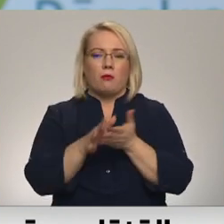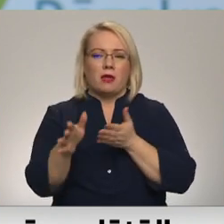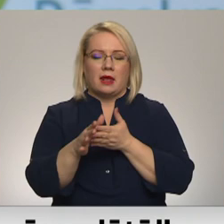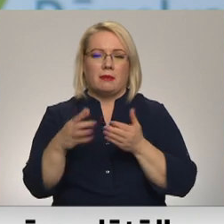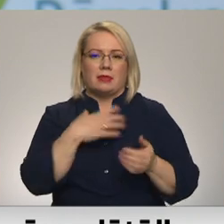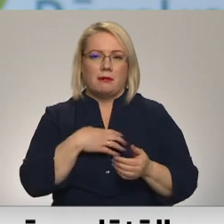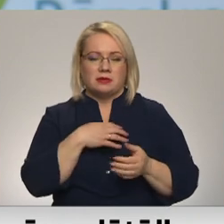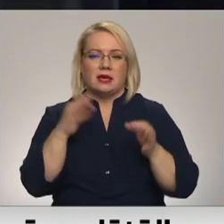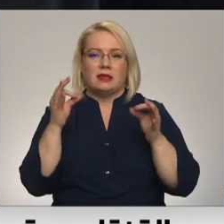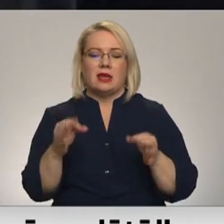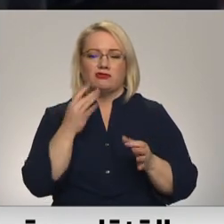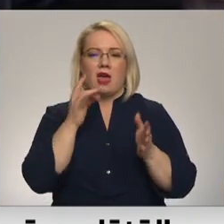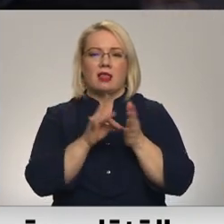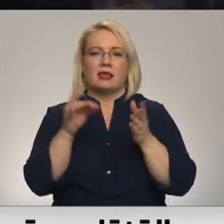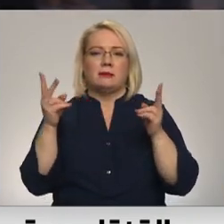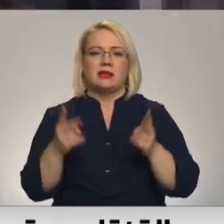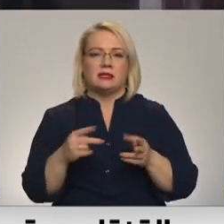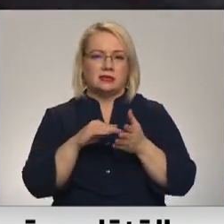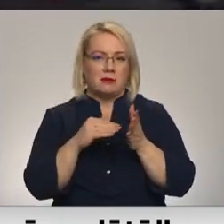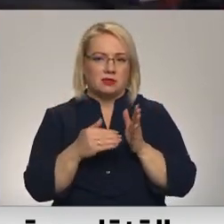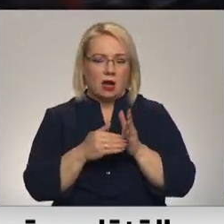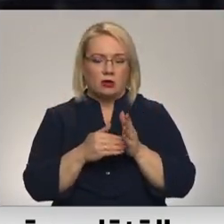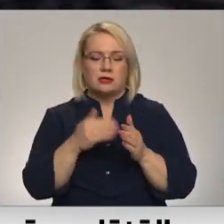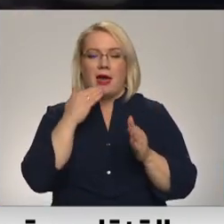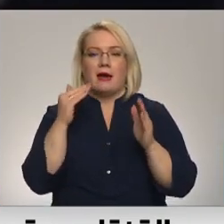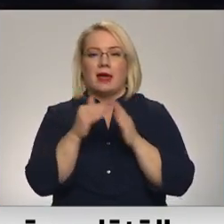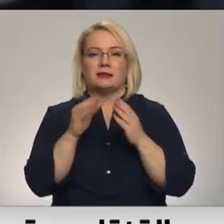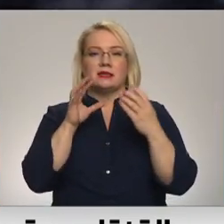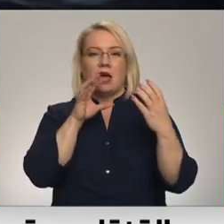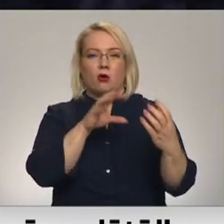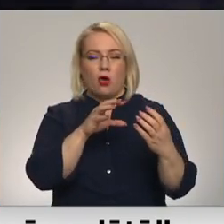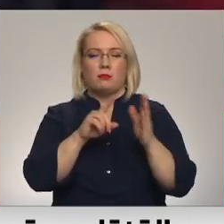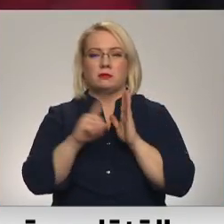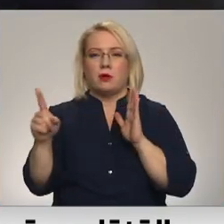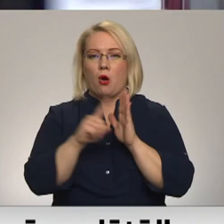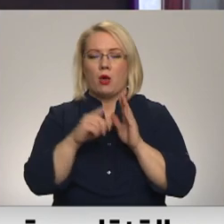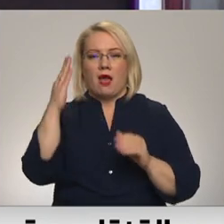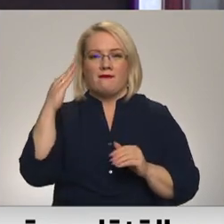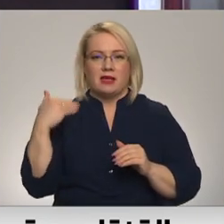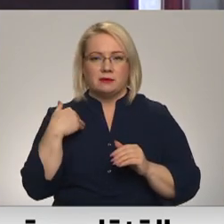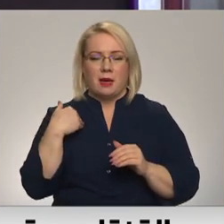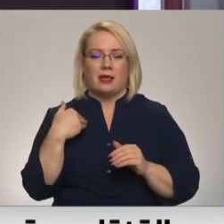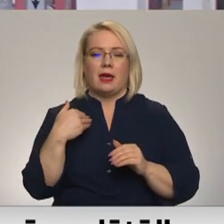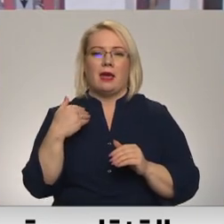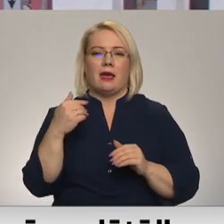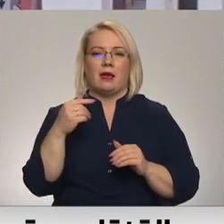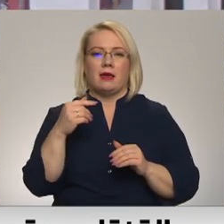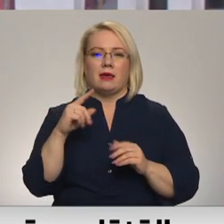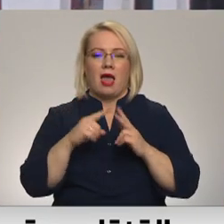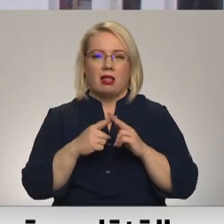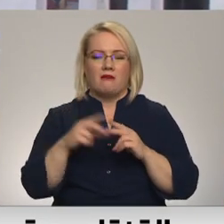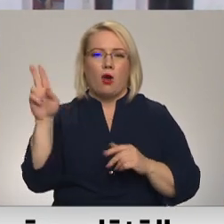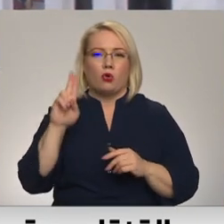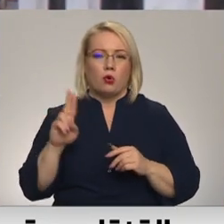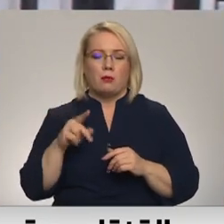energotrīzes apstākļos. Līdztekus rēzeknei elektriski autobusi ikdienā kursē arī Ventspilī, Jelgavā un Jūrmalā. Arī šajos